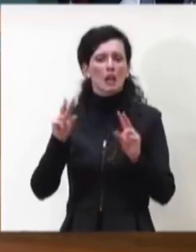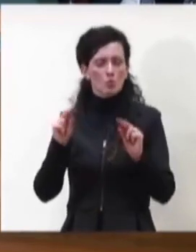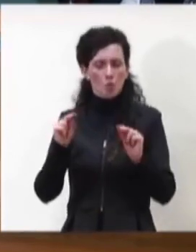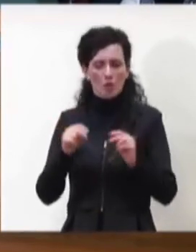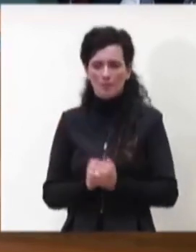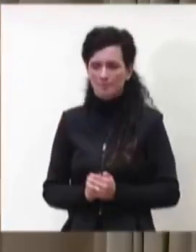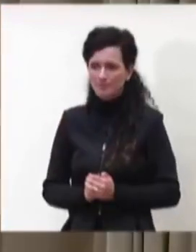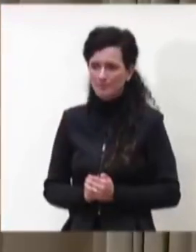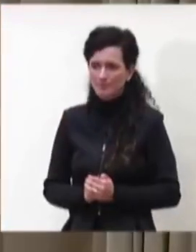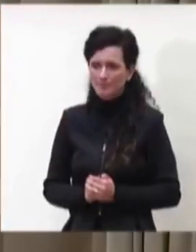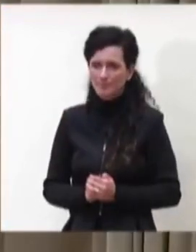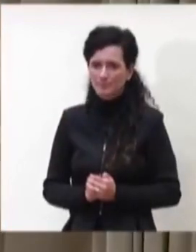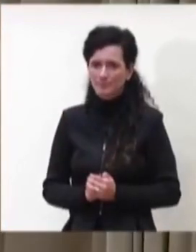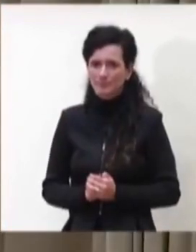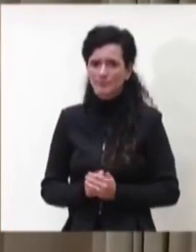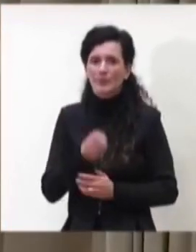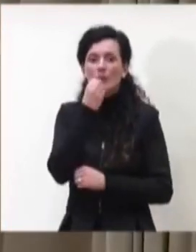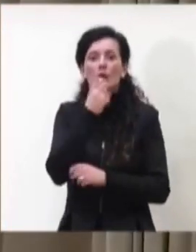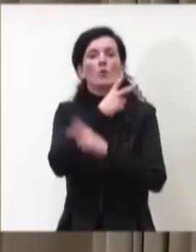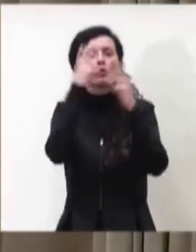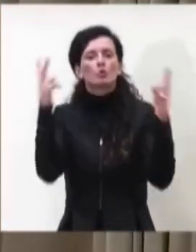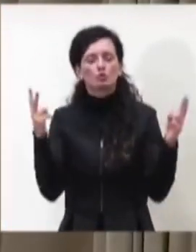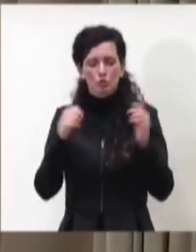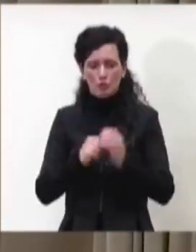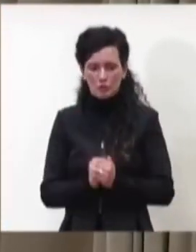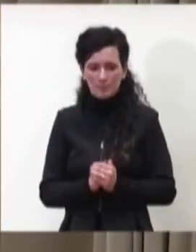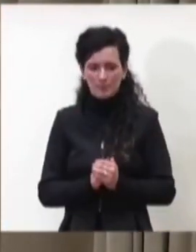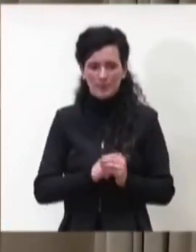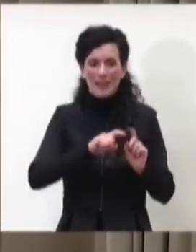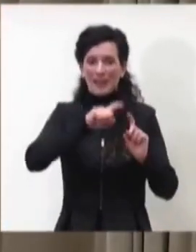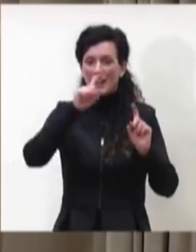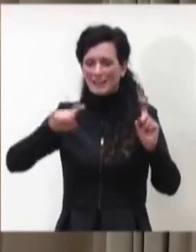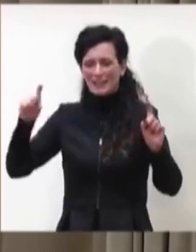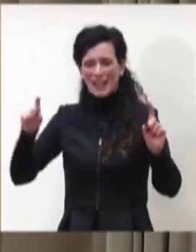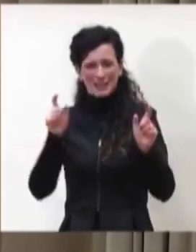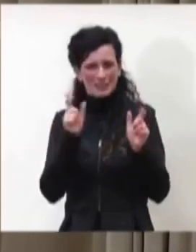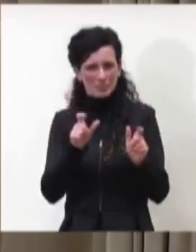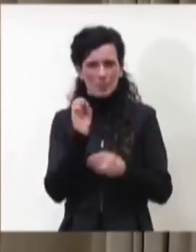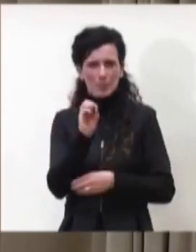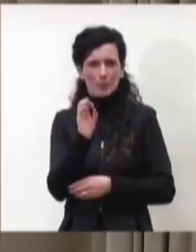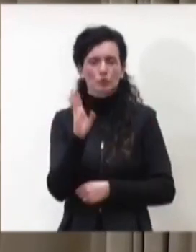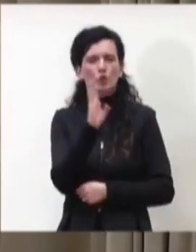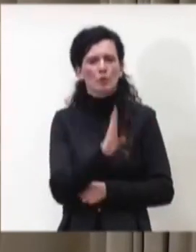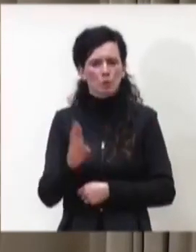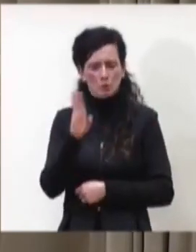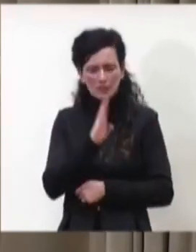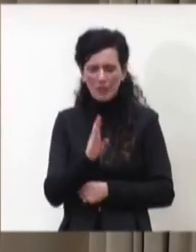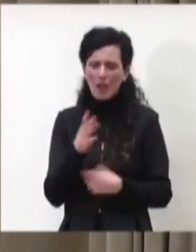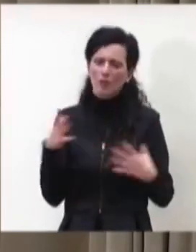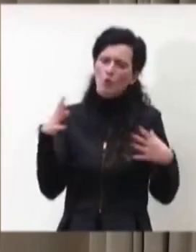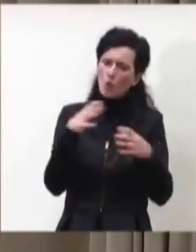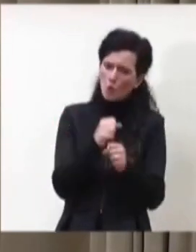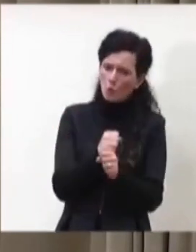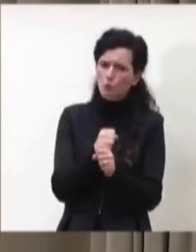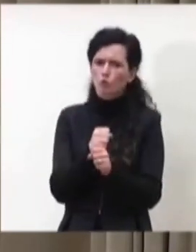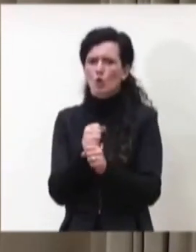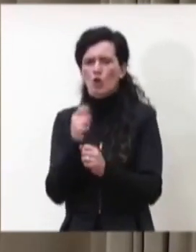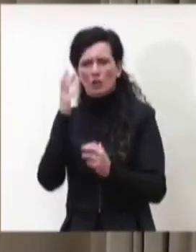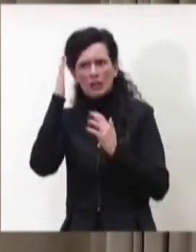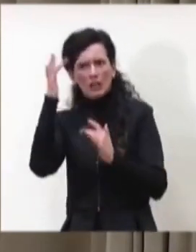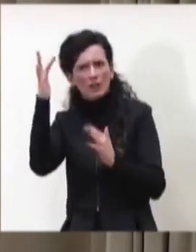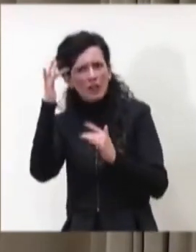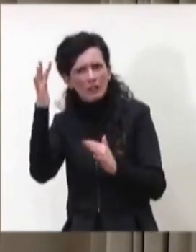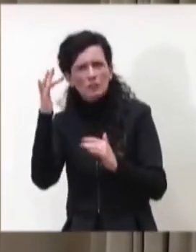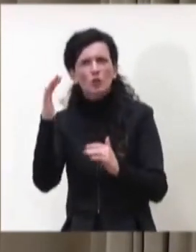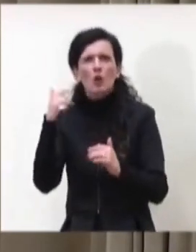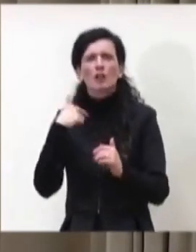Buongiorno per il trend illustrato dal professor Brusaferra e per alcune conclusioni e riflessioni questa conferenza mi ricorda molto